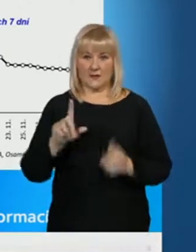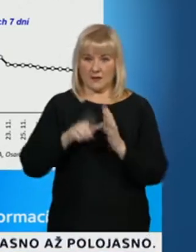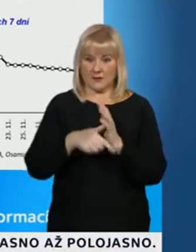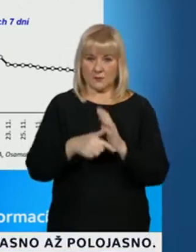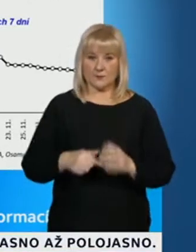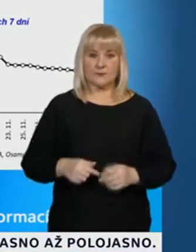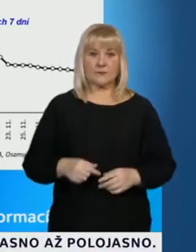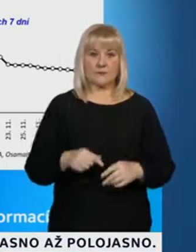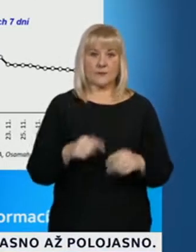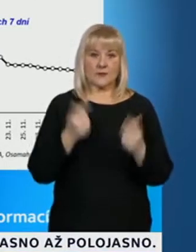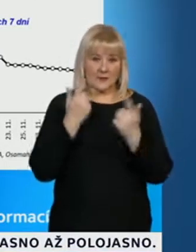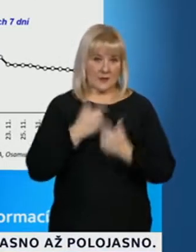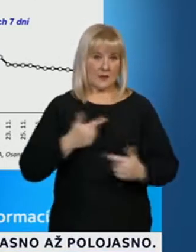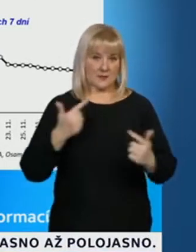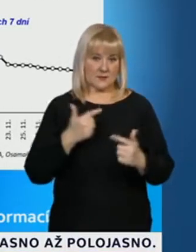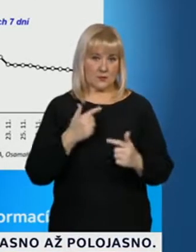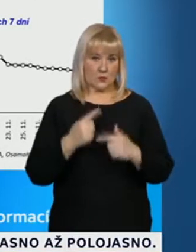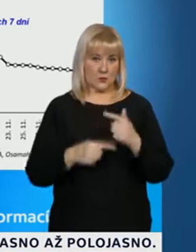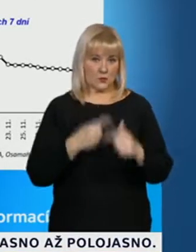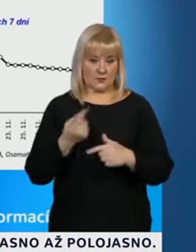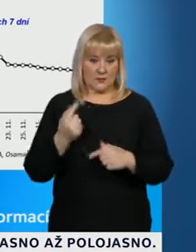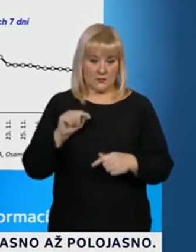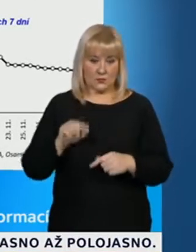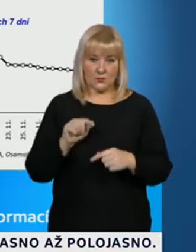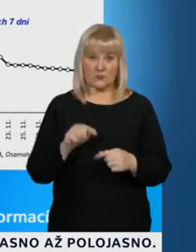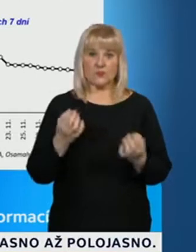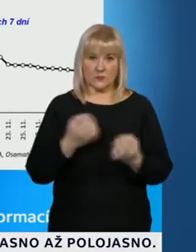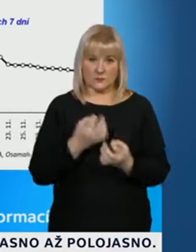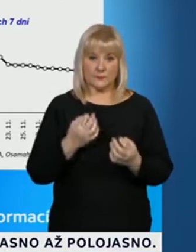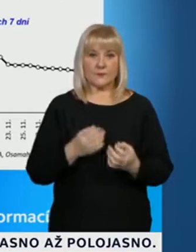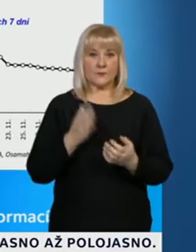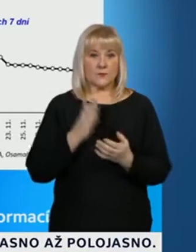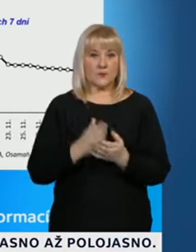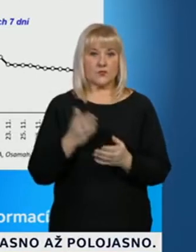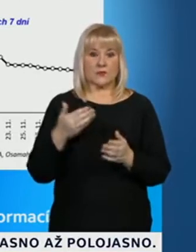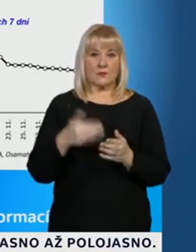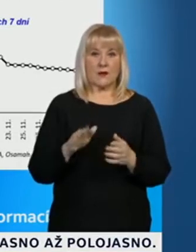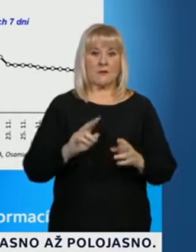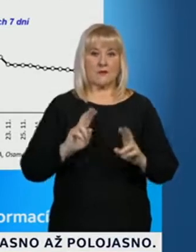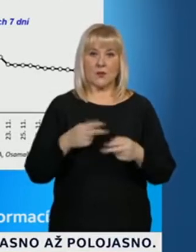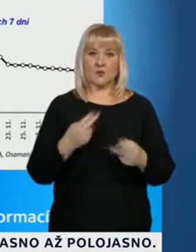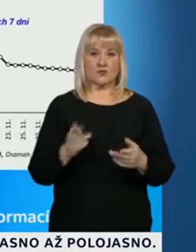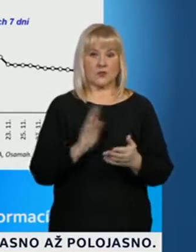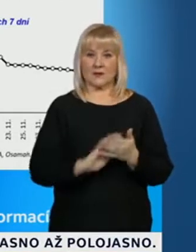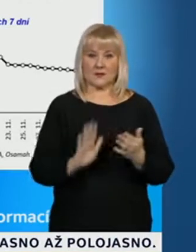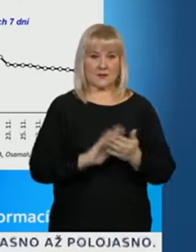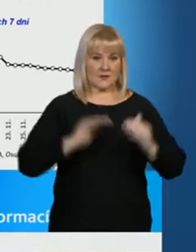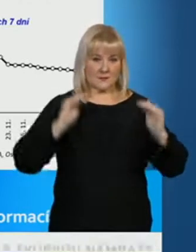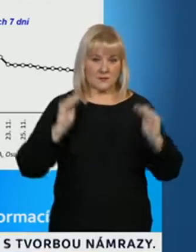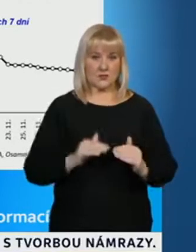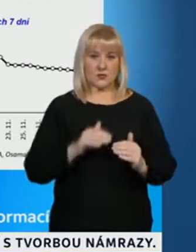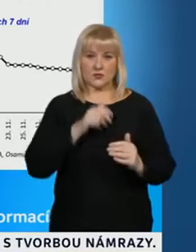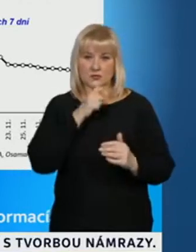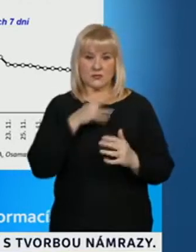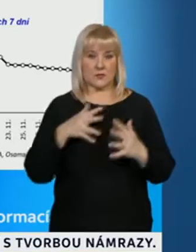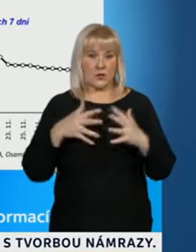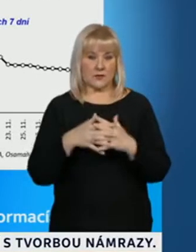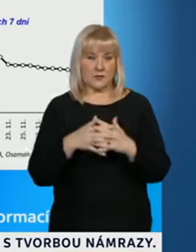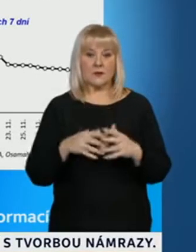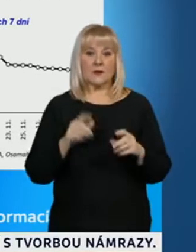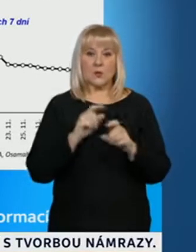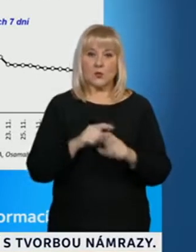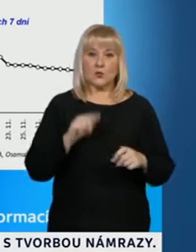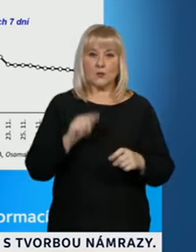A logickým důsledkem tohoto je i to, že nemůže už dál proč se klesat to reproduční číslo, protože ho počítáme z těch